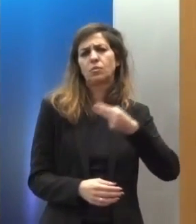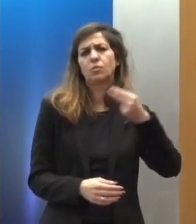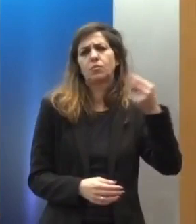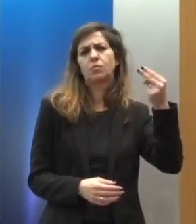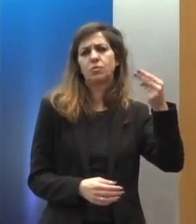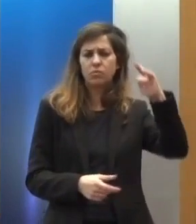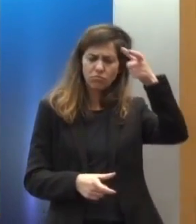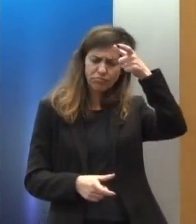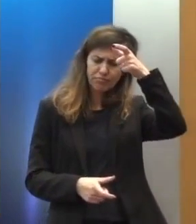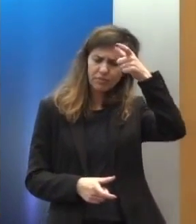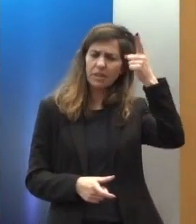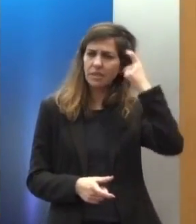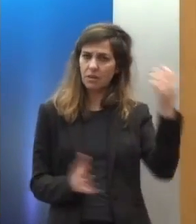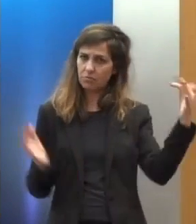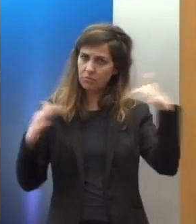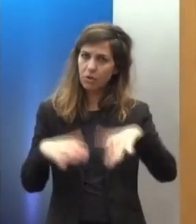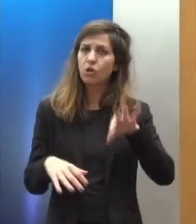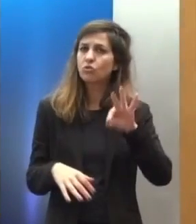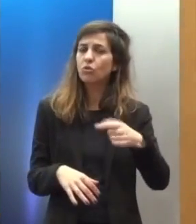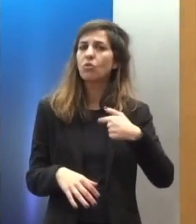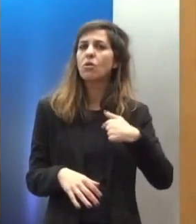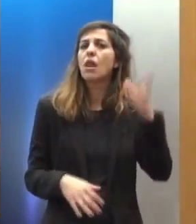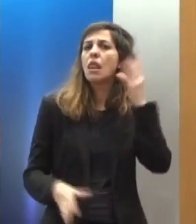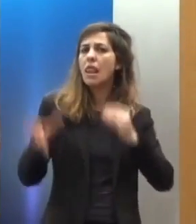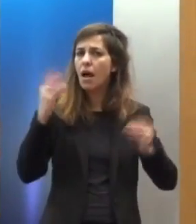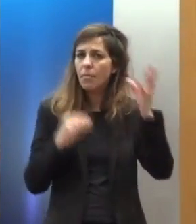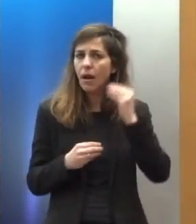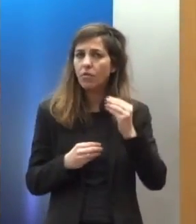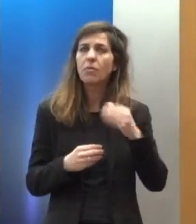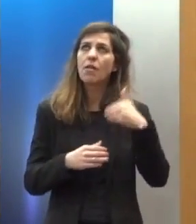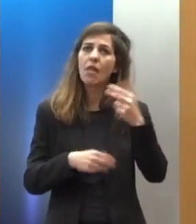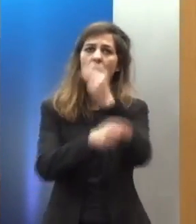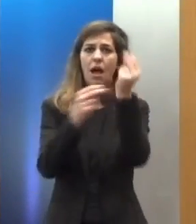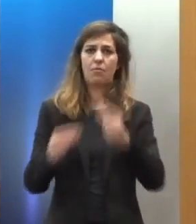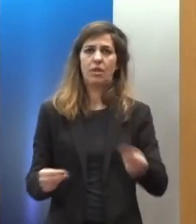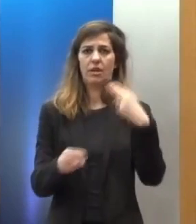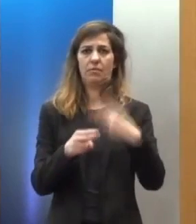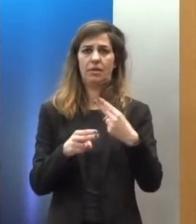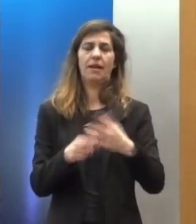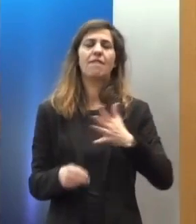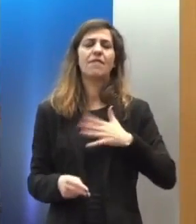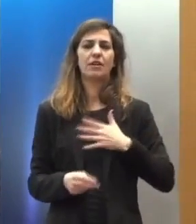εξειδίκευσης από την οποία προσδοκούμε να εξαχθούν πολίτικη μας συμπεράσματα. Σας ευχαριστώ πολύ.